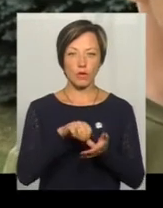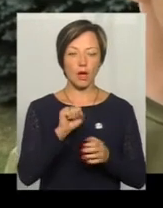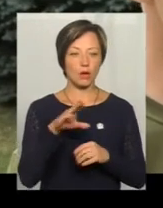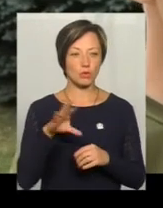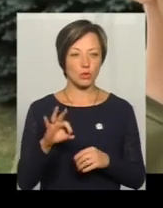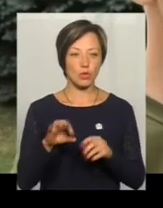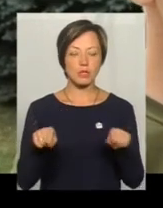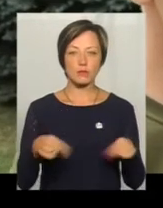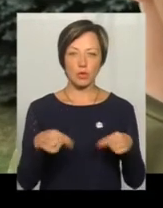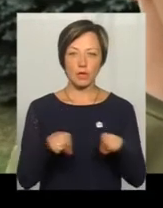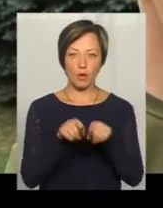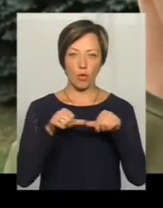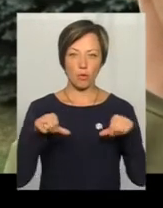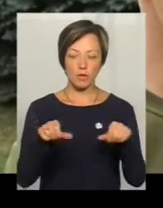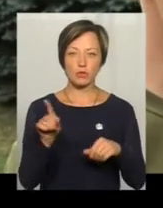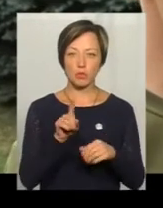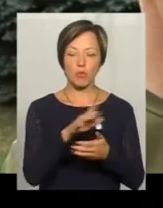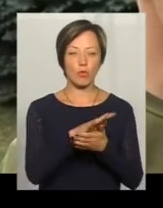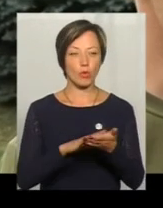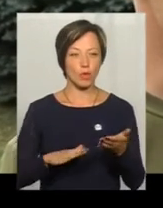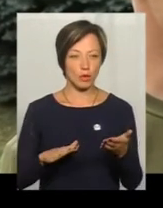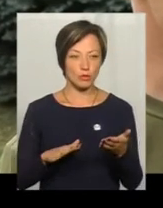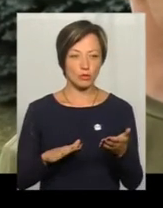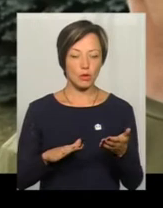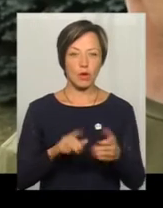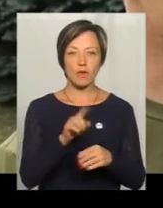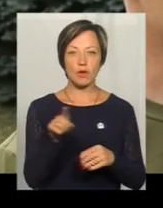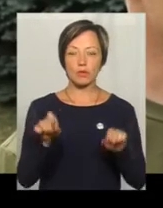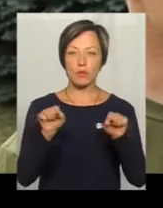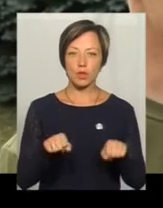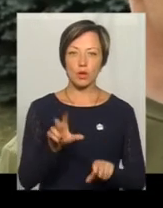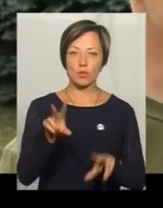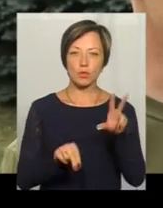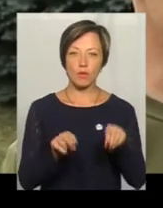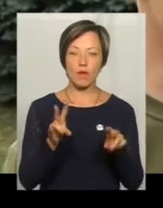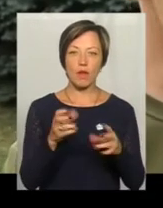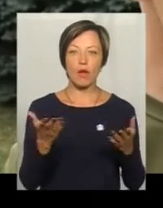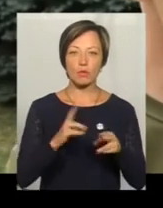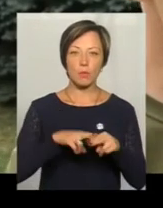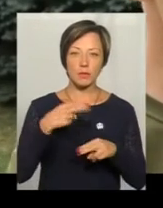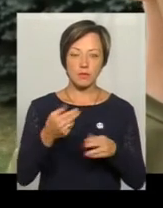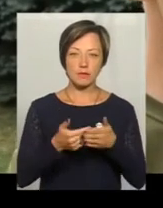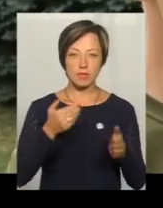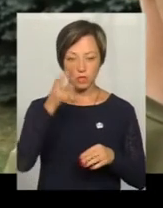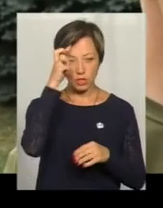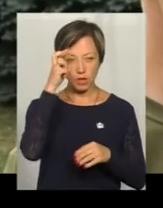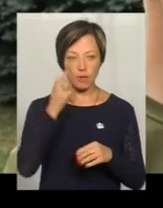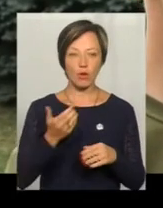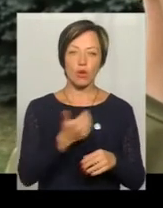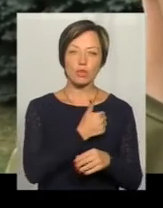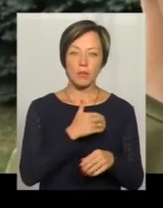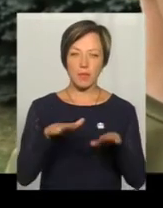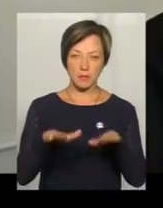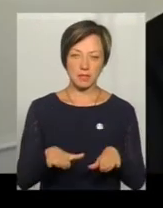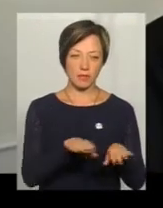АТО, і створення таких комісій, щоб в подальшому вони могли розраховувати на якусь компенсацію від держави, хоча б на